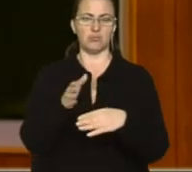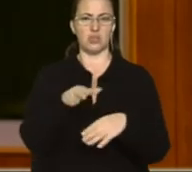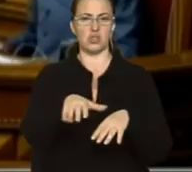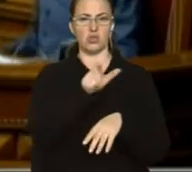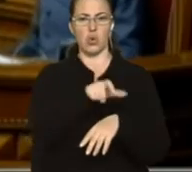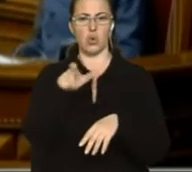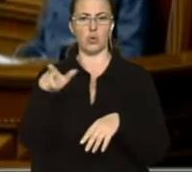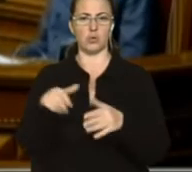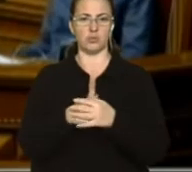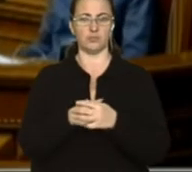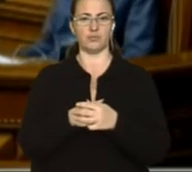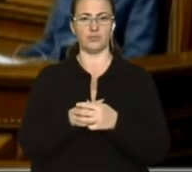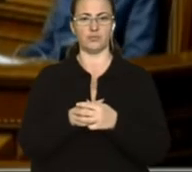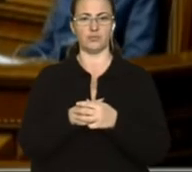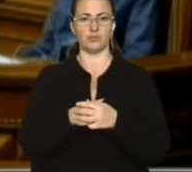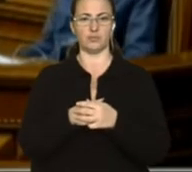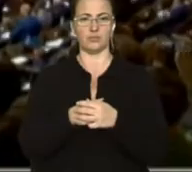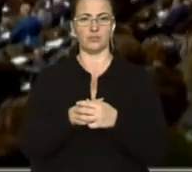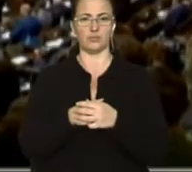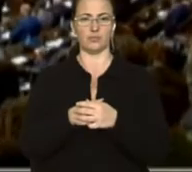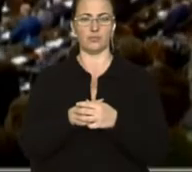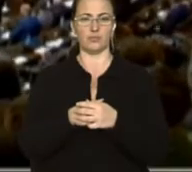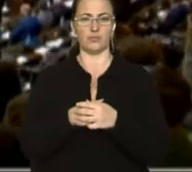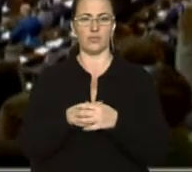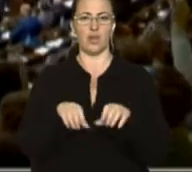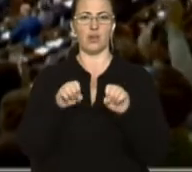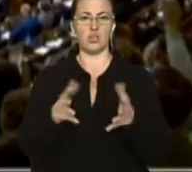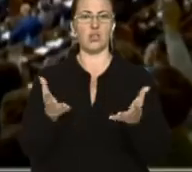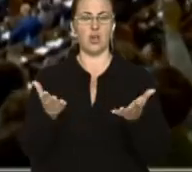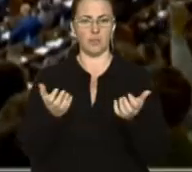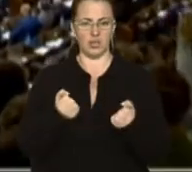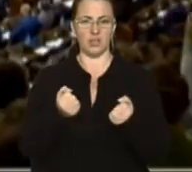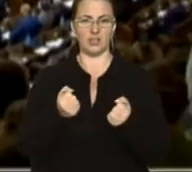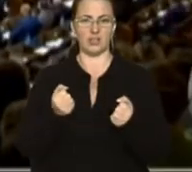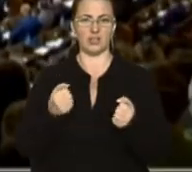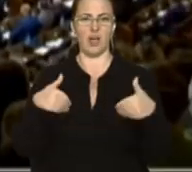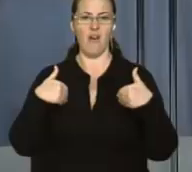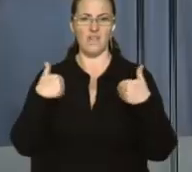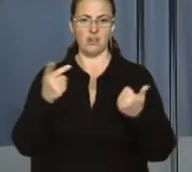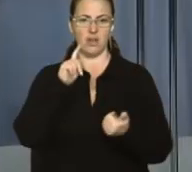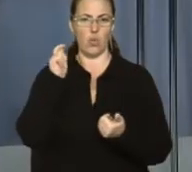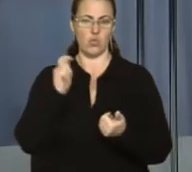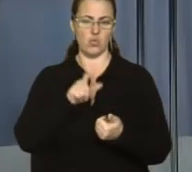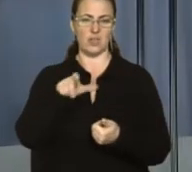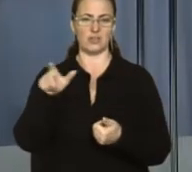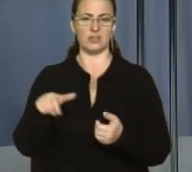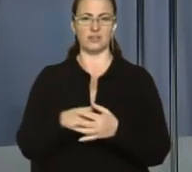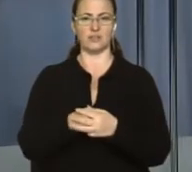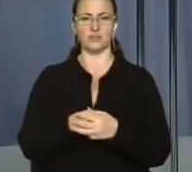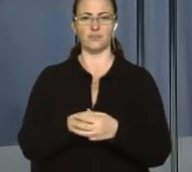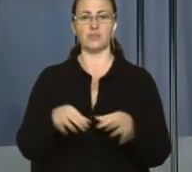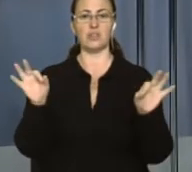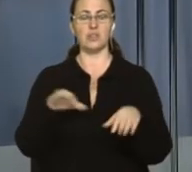278 за рішення прийняте. Вітаю Україну, вітаю всіх українців. І